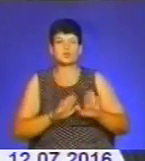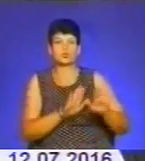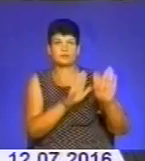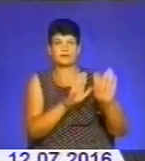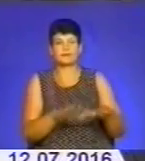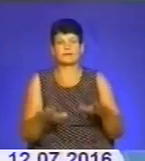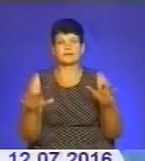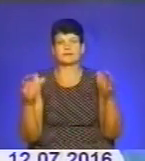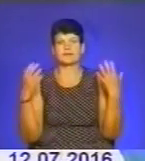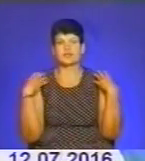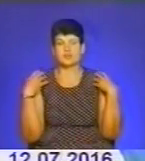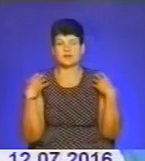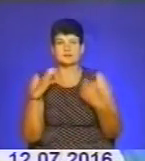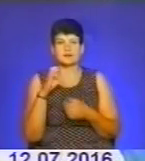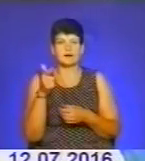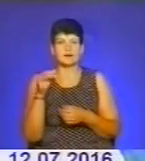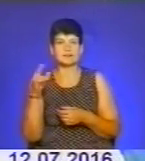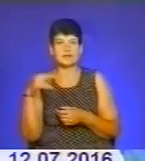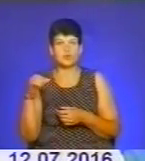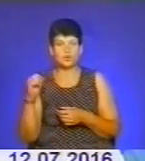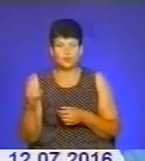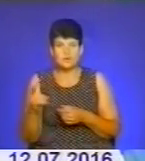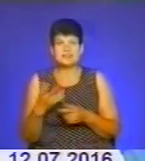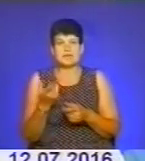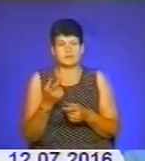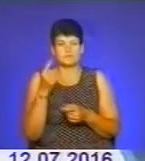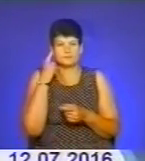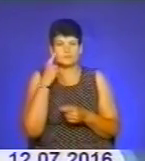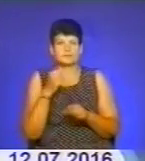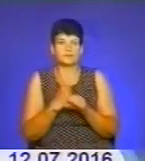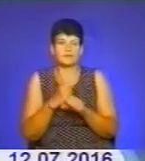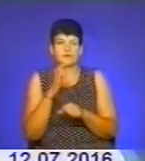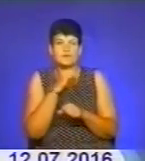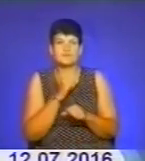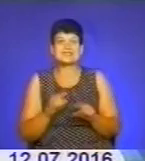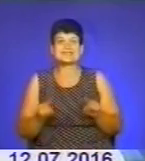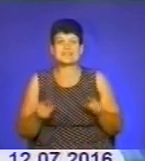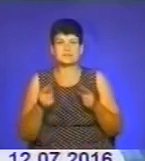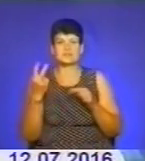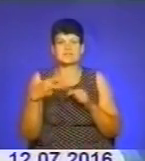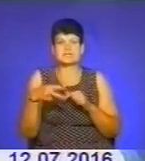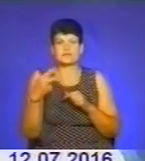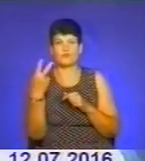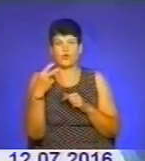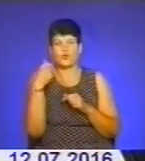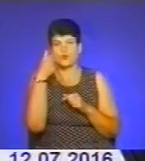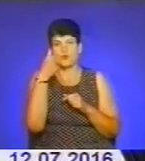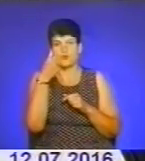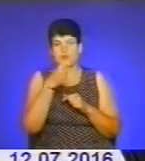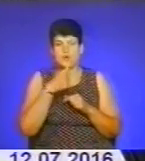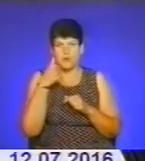відділу поліції Сергій Гатанюк, за підозрою у вчиненні серії крадіжок правоохоронці затримали 22-річного уродженця